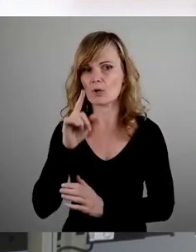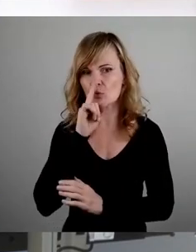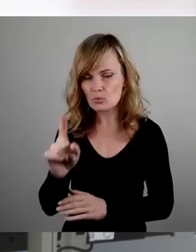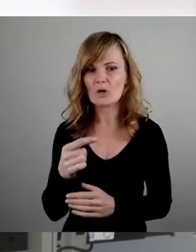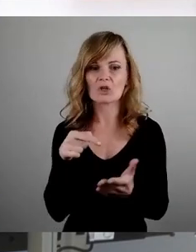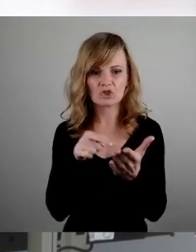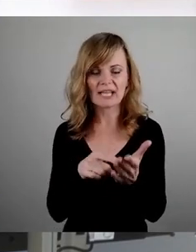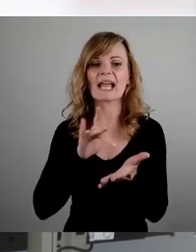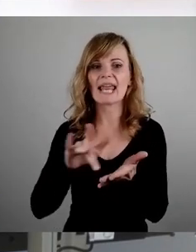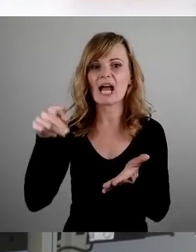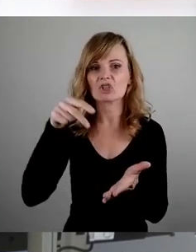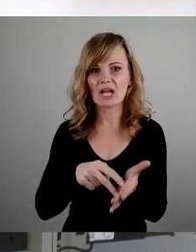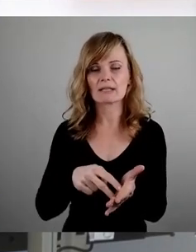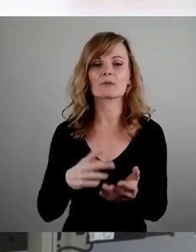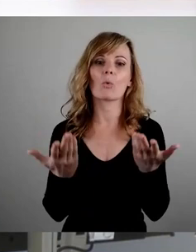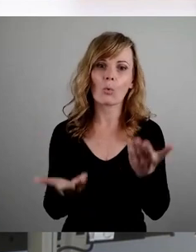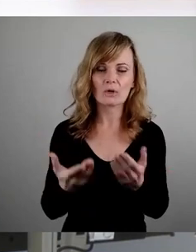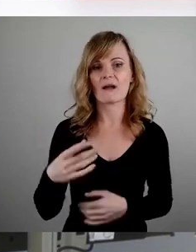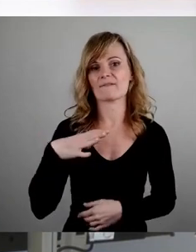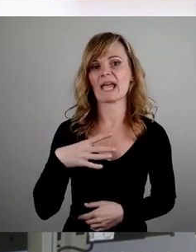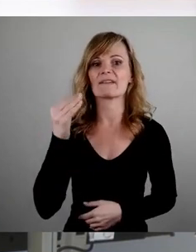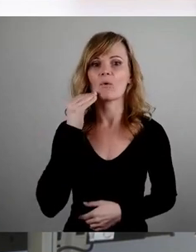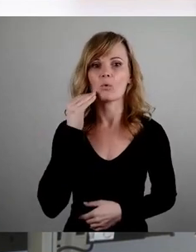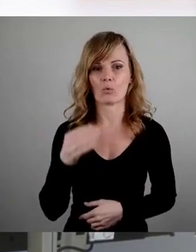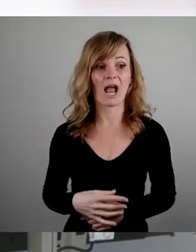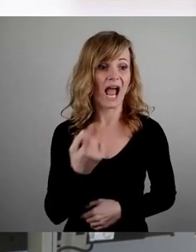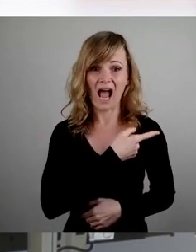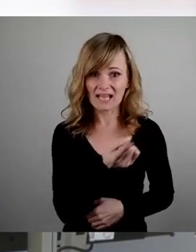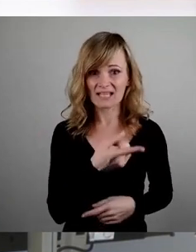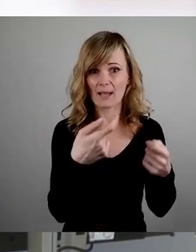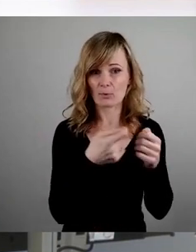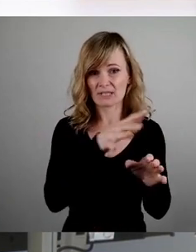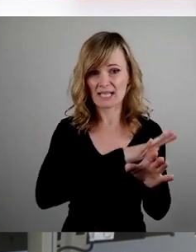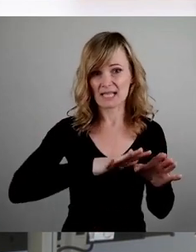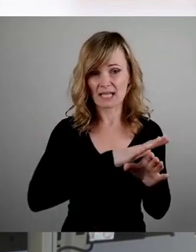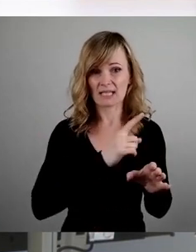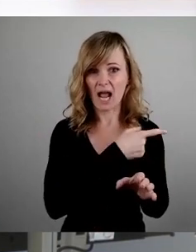Ferienwohnung. Alle anderen Bundesländer haben deutlich mehr Punkte auf,